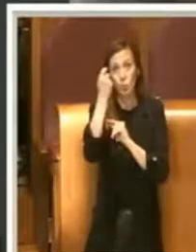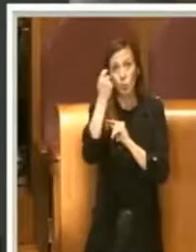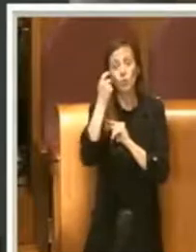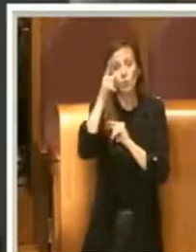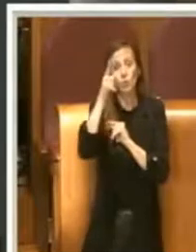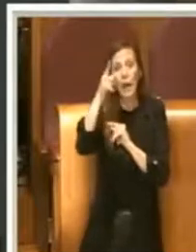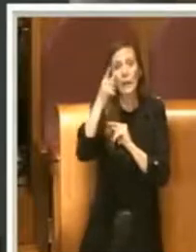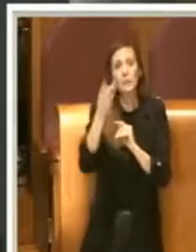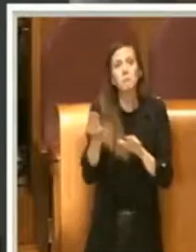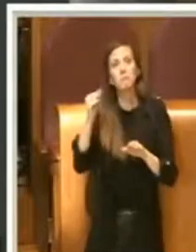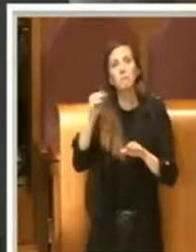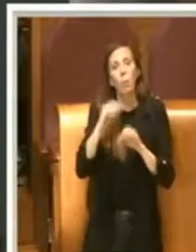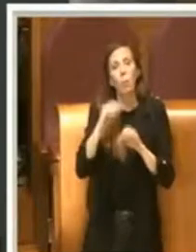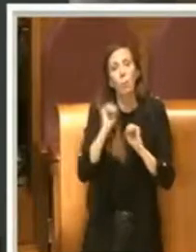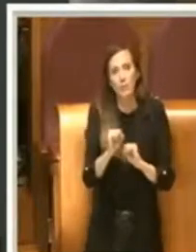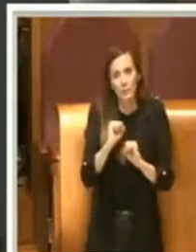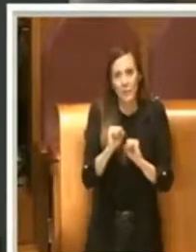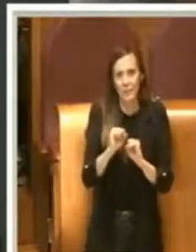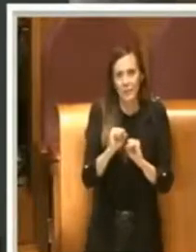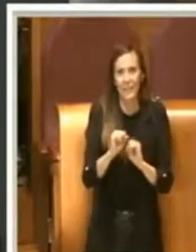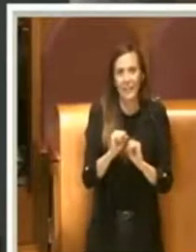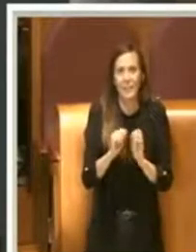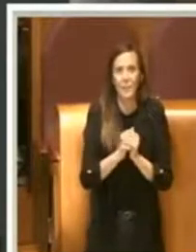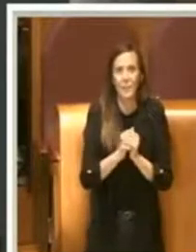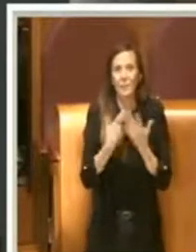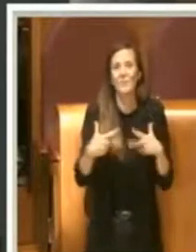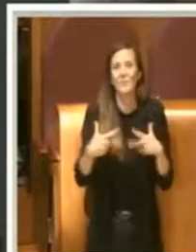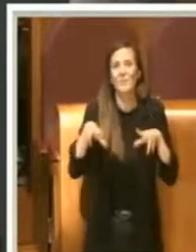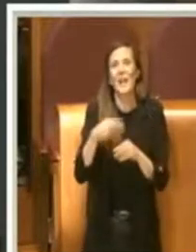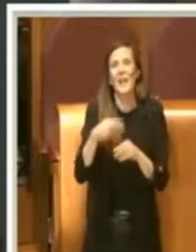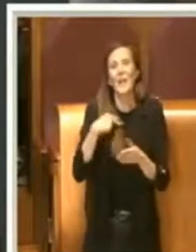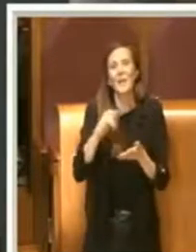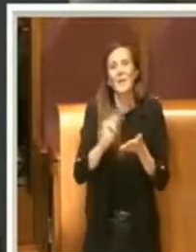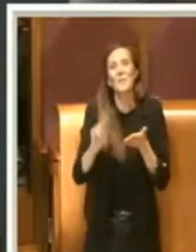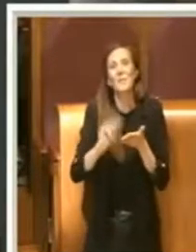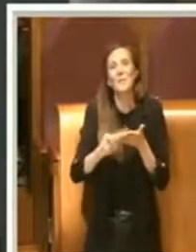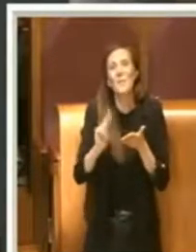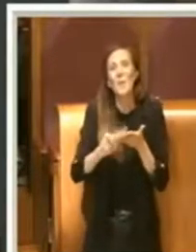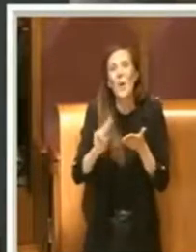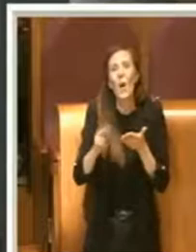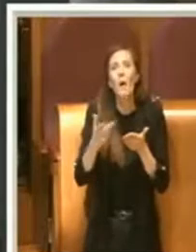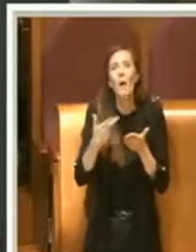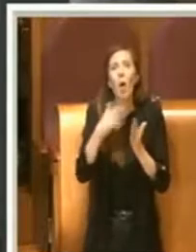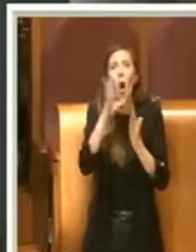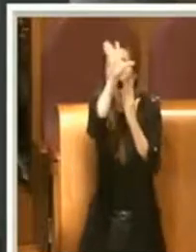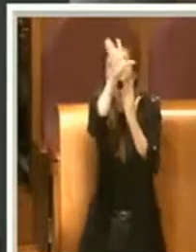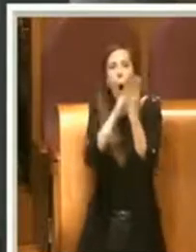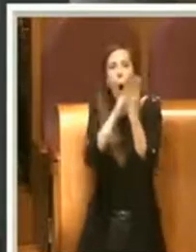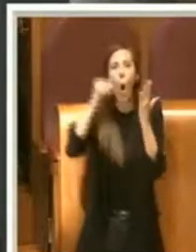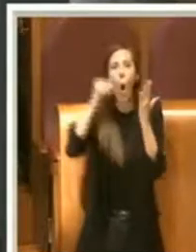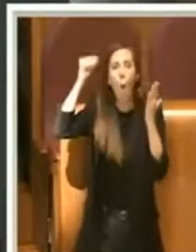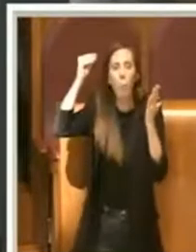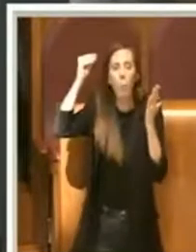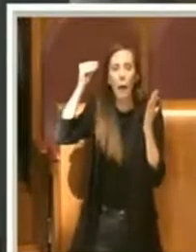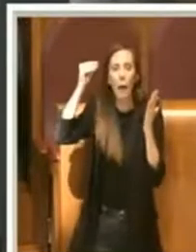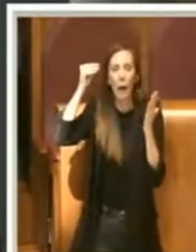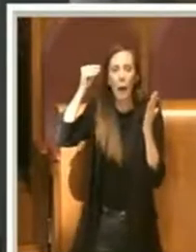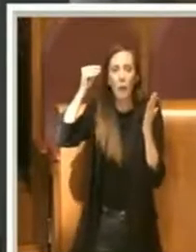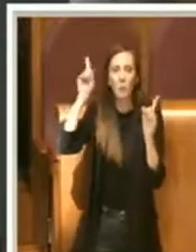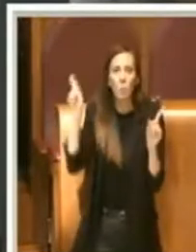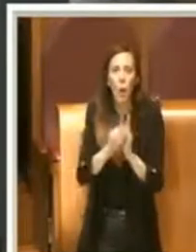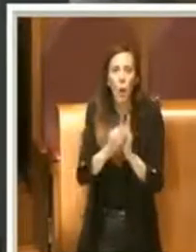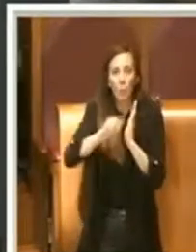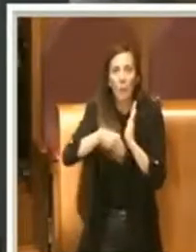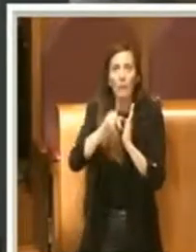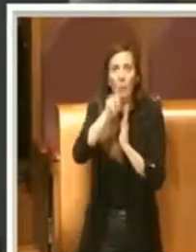inserito questa possibilità. Io, ripeto, come talvolta accadeva a scuola, non ho fatto altro che copiare, perché ritengo che copiare quando